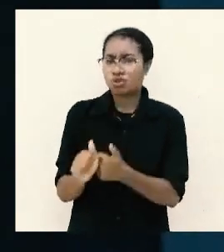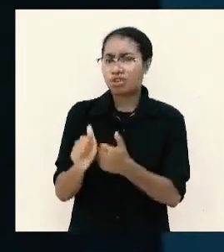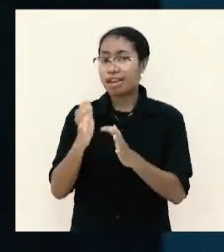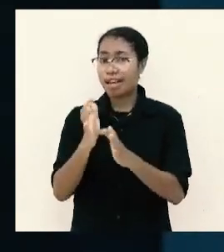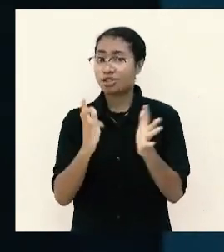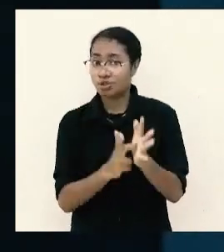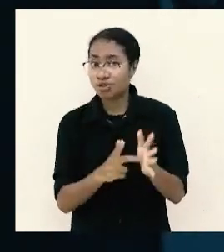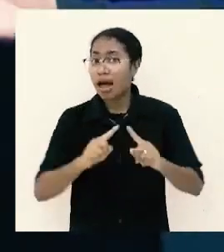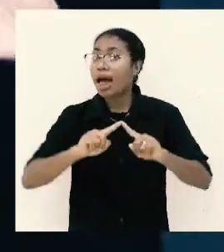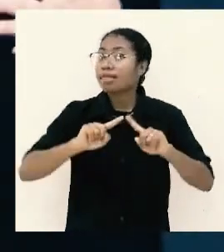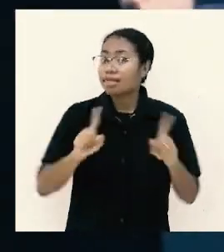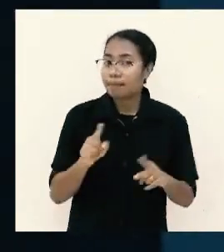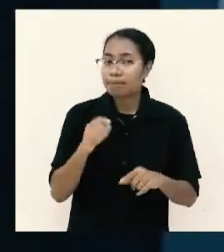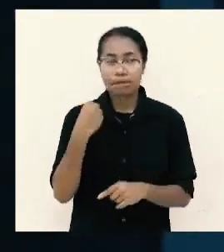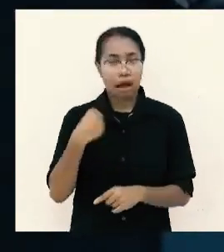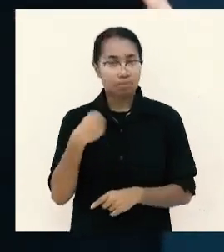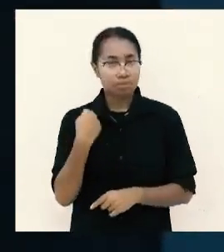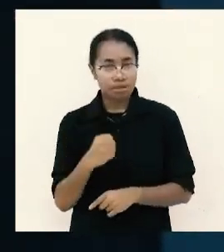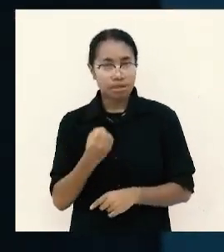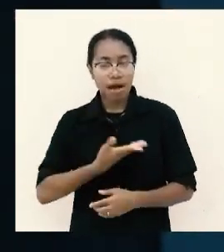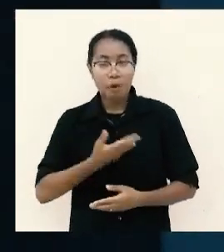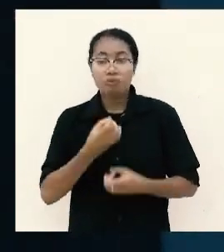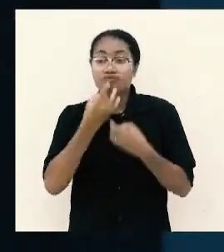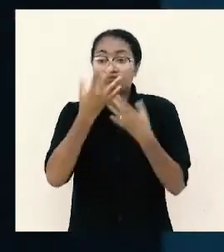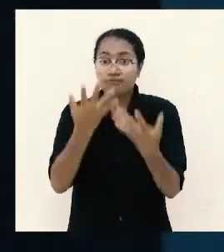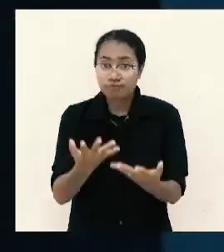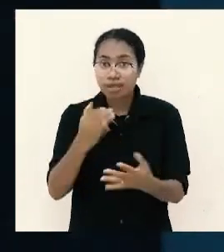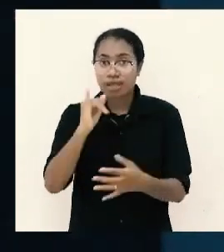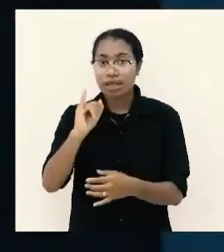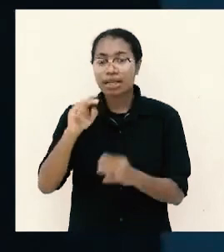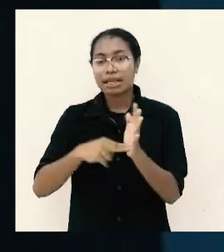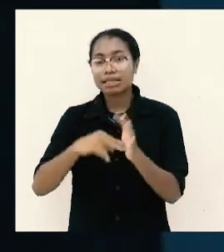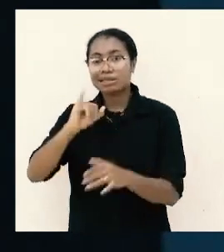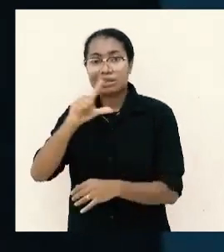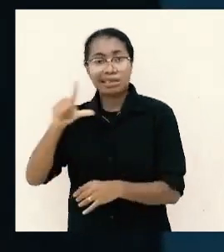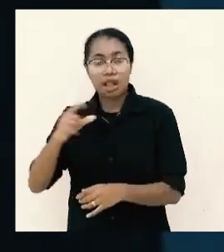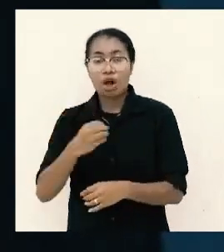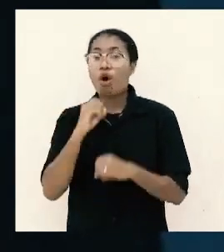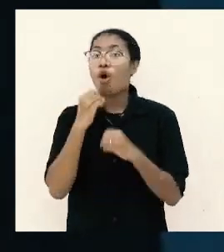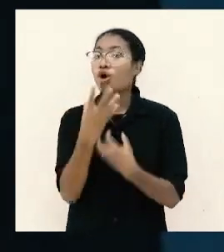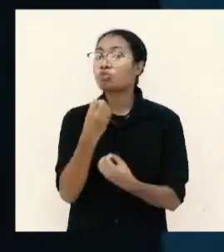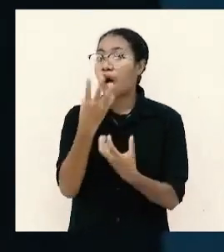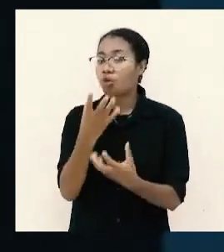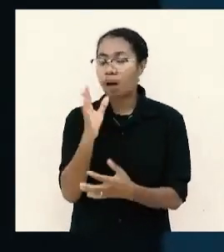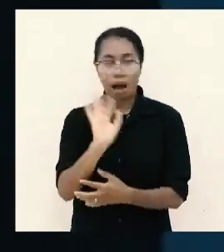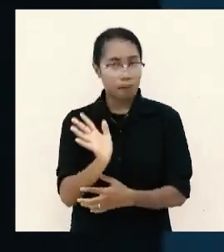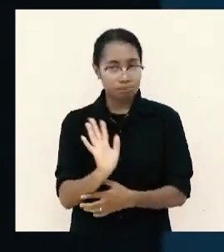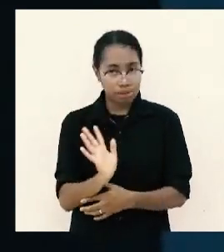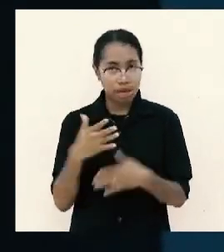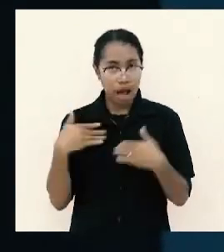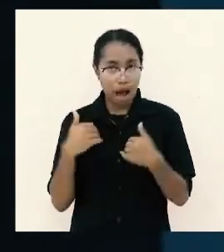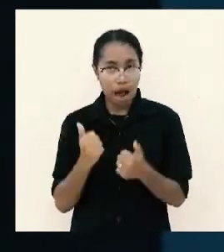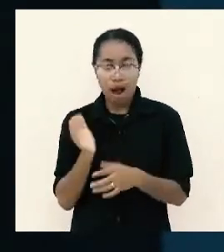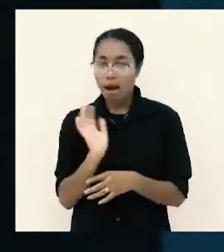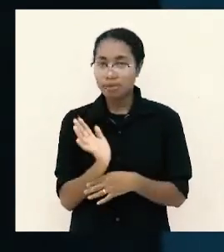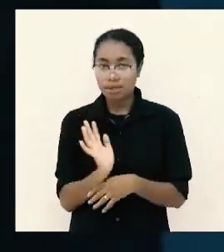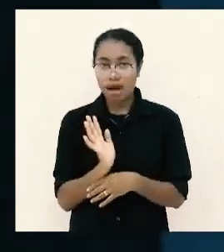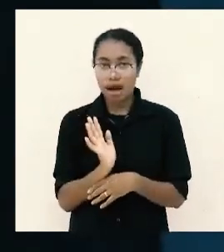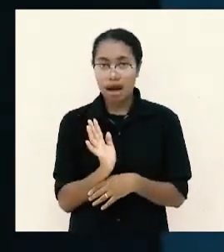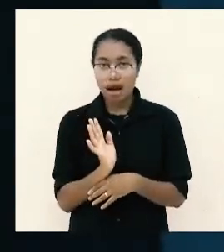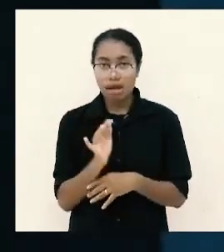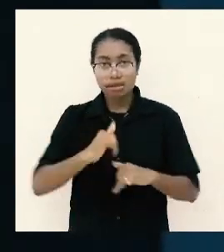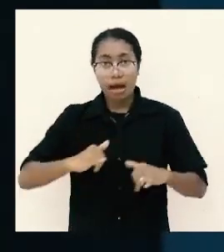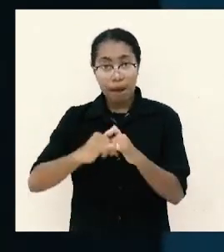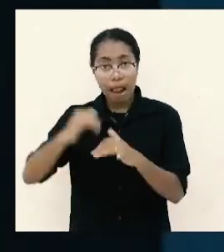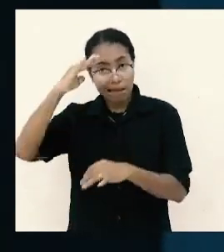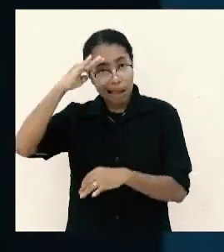tapi mereka tidak bisa memberitakan Injil tidak bisa bergotbah tidak bisa bicara di muka umum seperti para laki